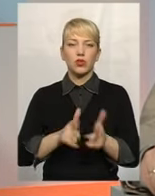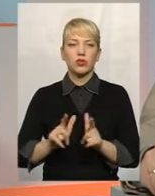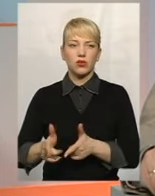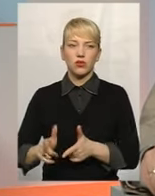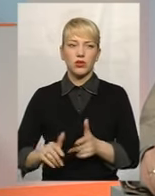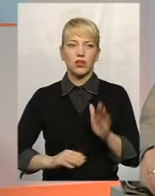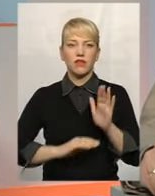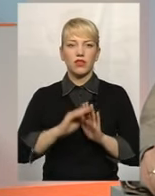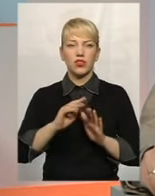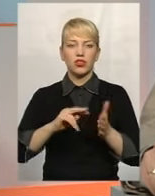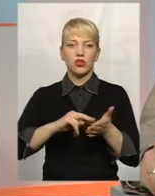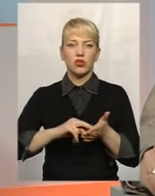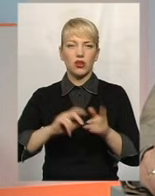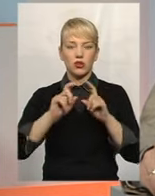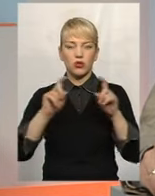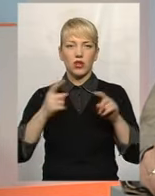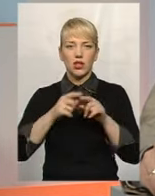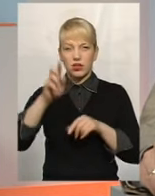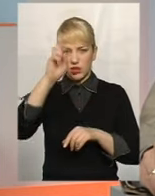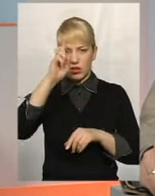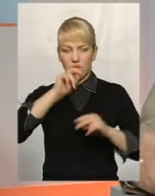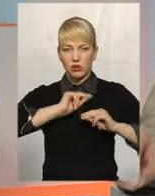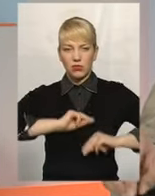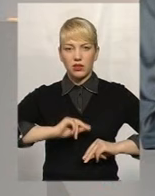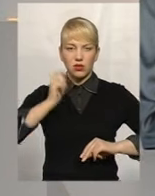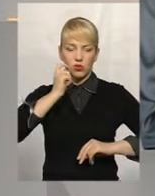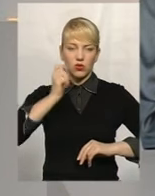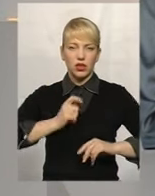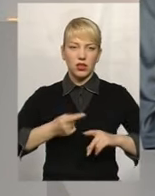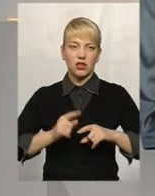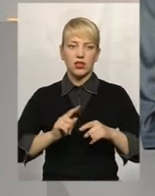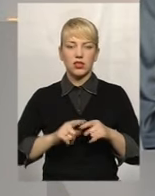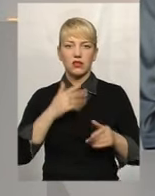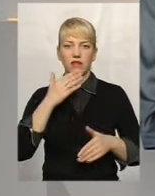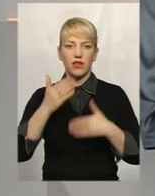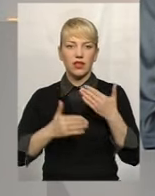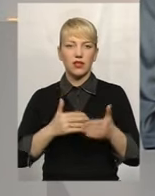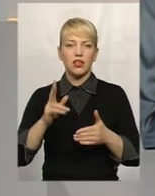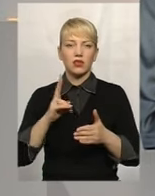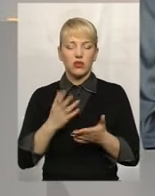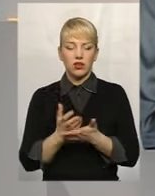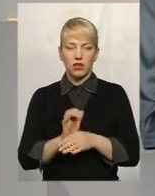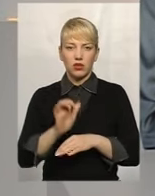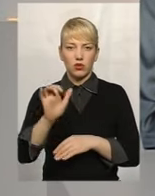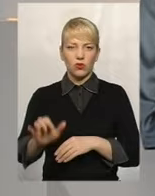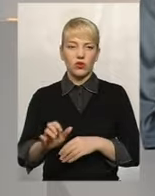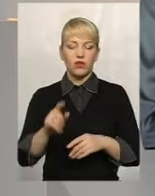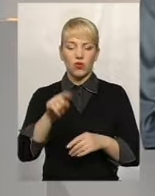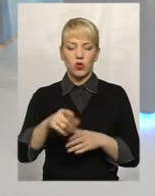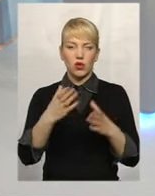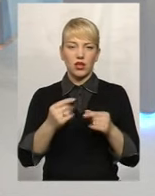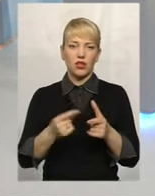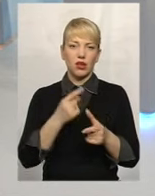вищестоящого органу. Це Держпраці України. Тобто, звернення, як тільки надходить, той же день або на наступний день